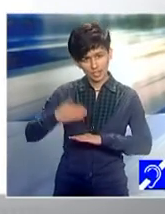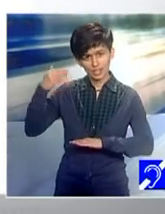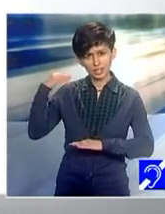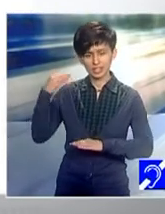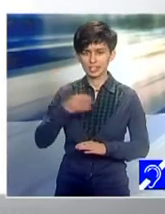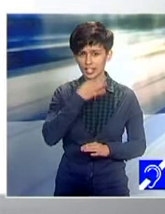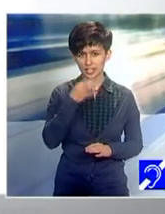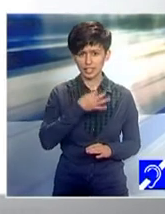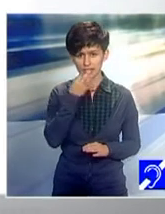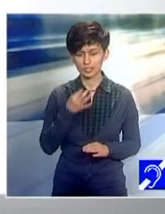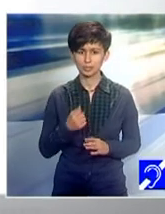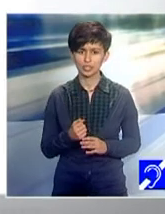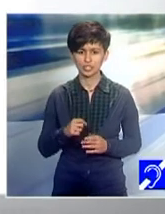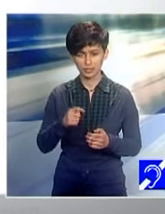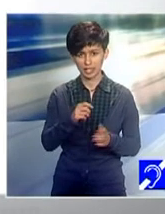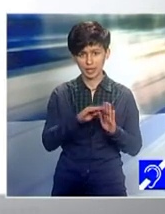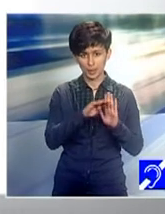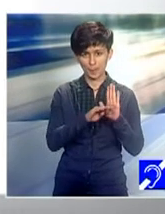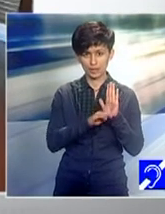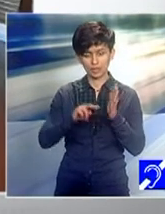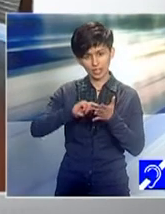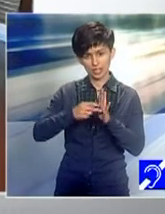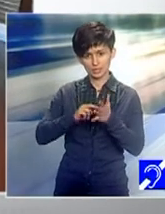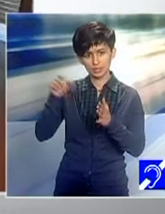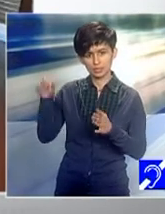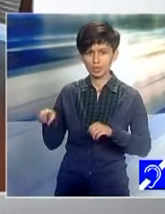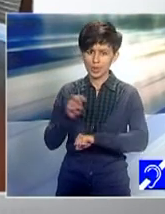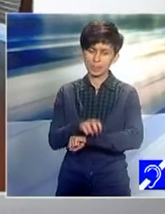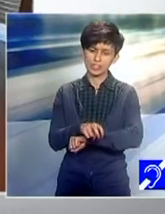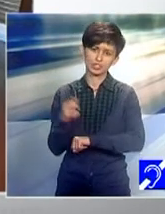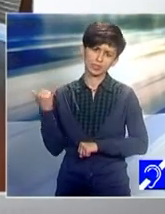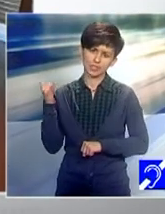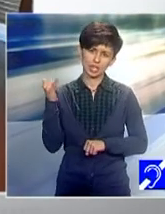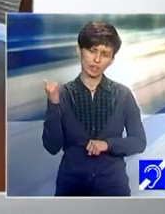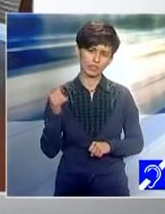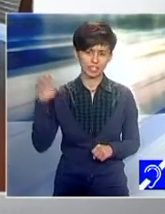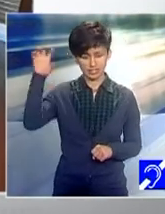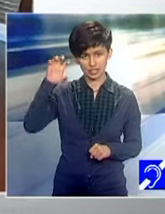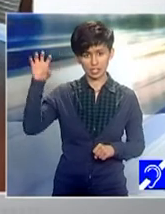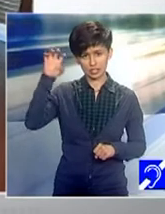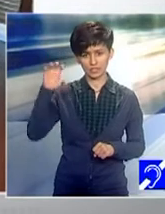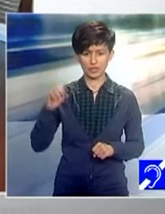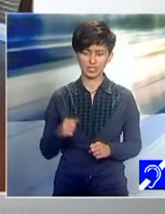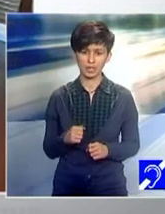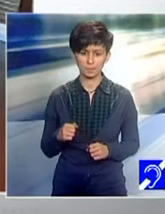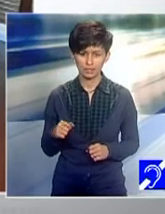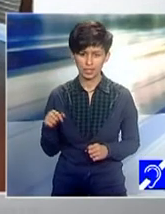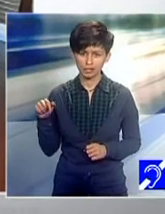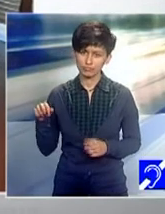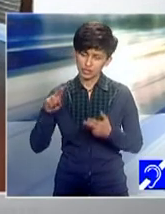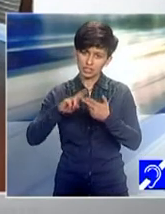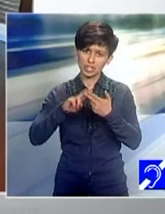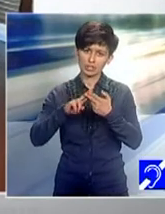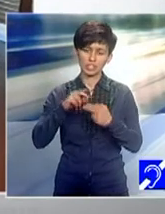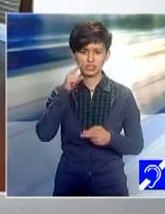care l-ați pregătit, pentru participanții care au venit aici în Transilvania și s-au întâlnit